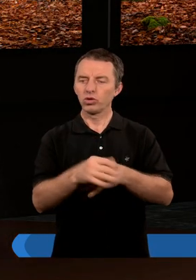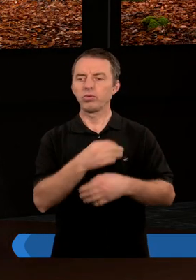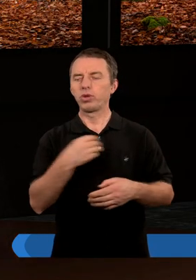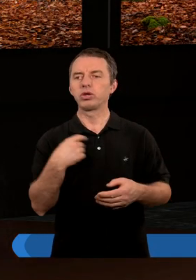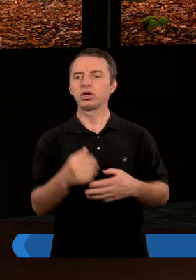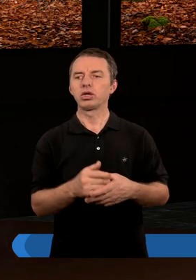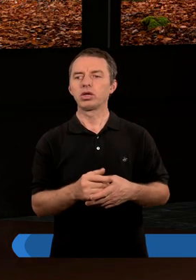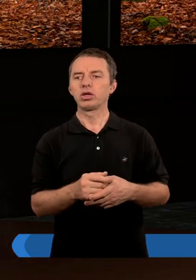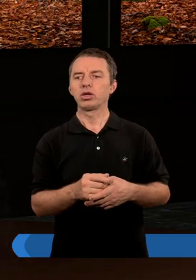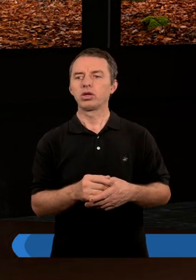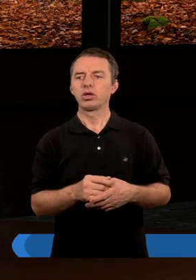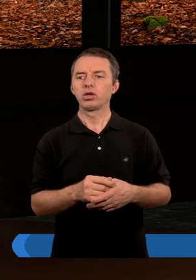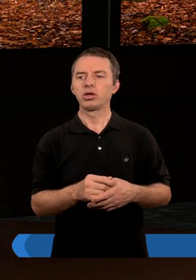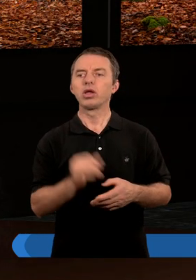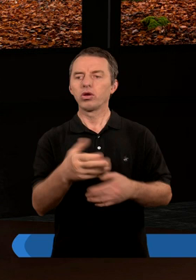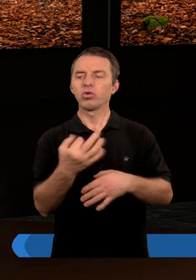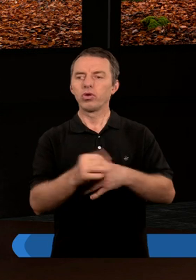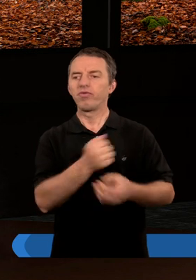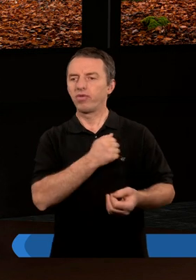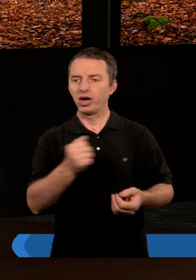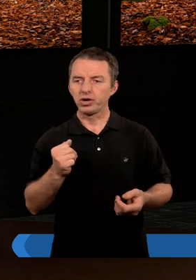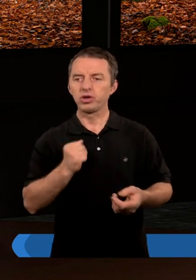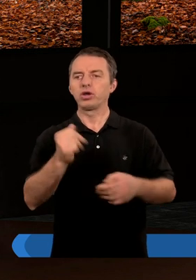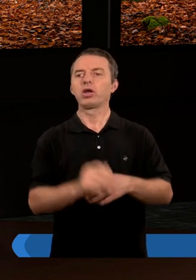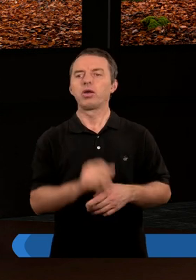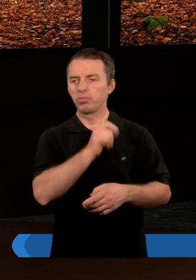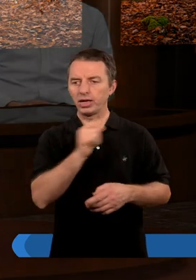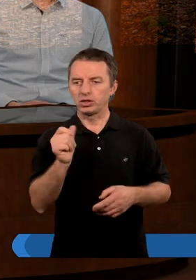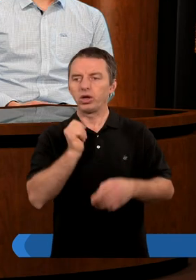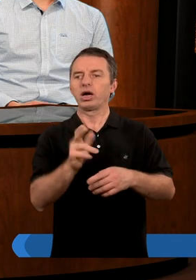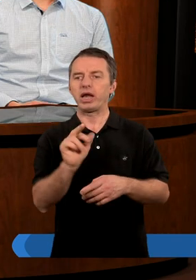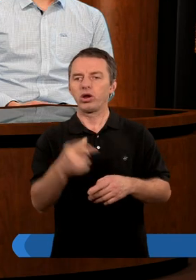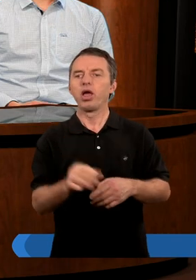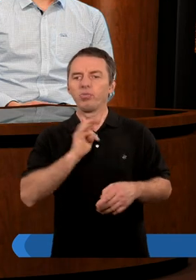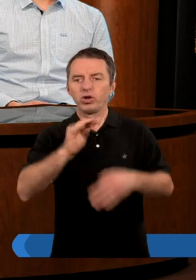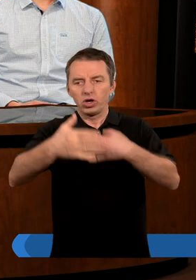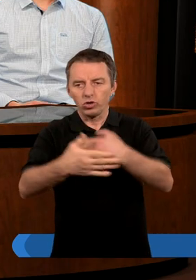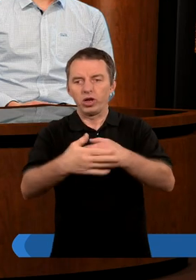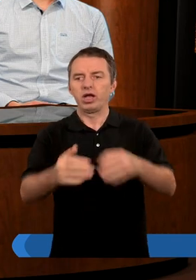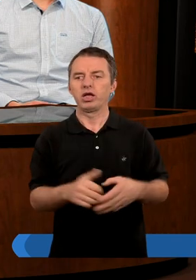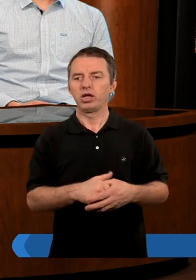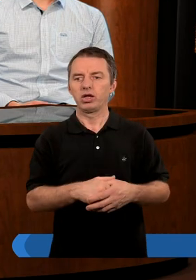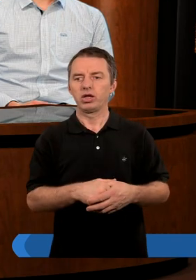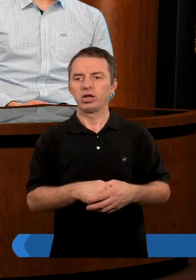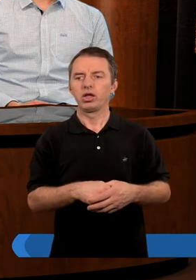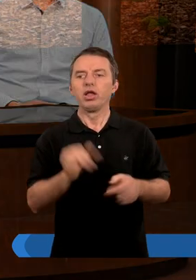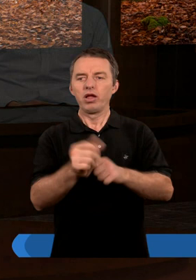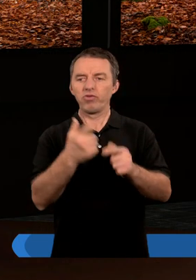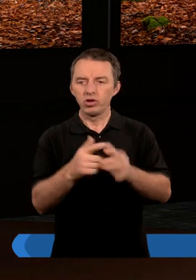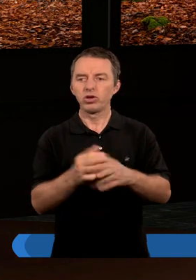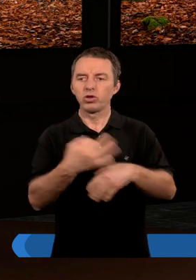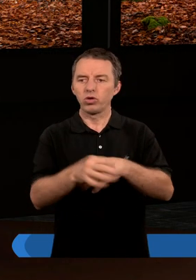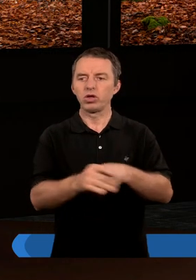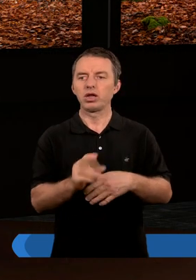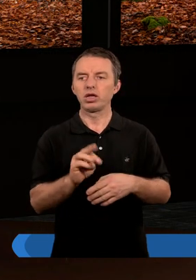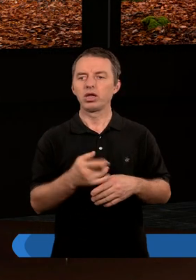studia teologiczne tutaj w Podkowie i obecnie pracuje w Warszawie jako młody pastor. Karolina, moja żona, jest po